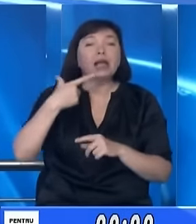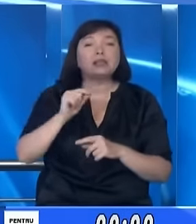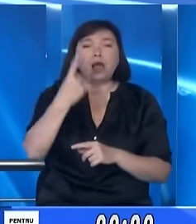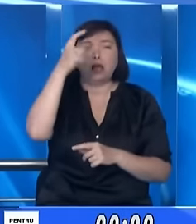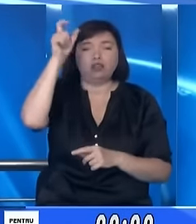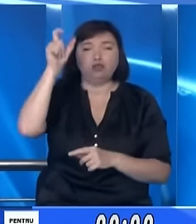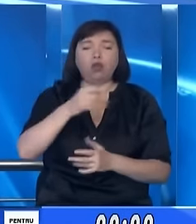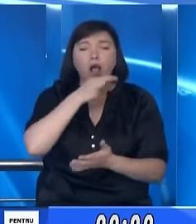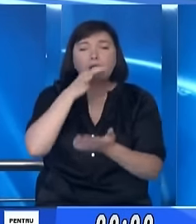om răspunde pentru tot.